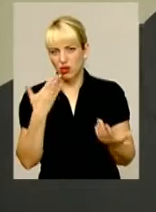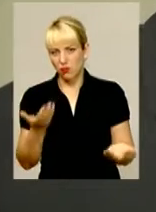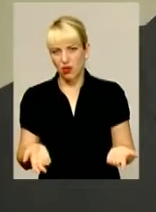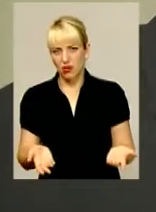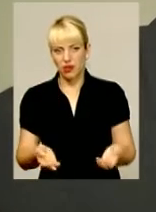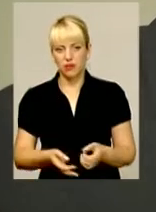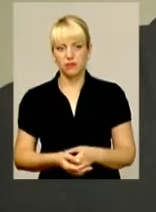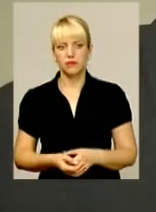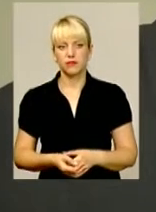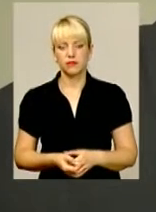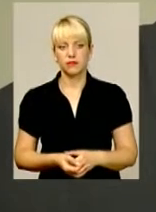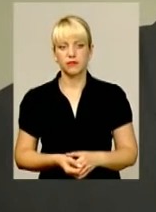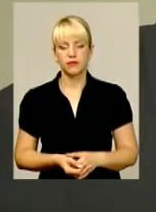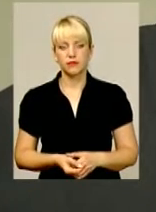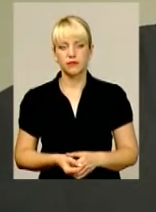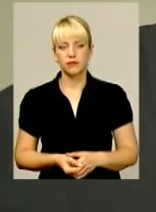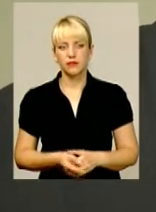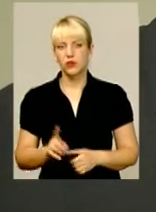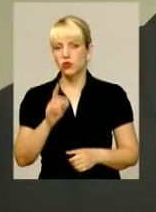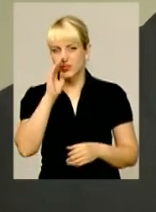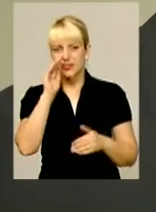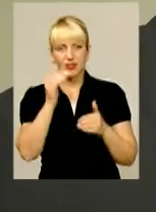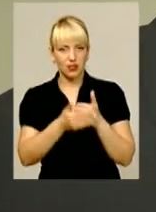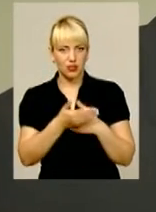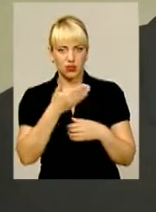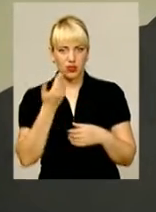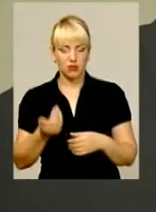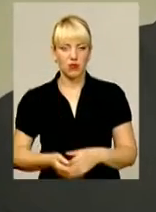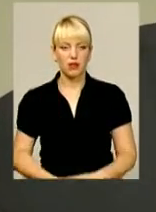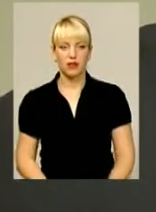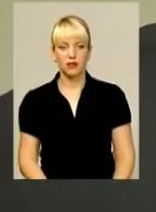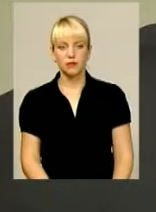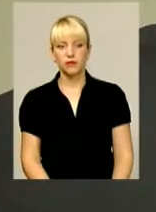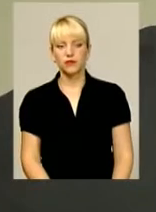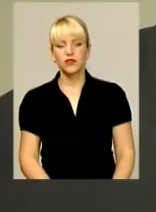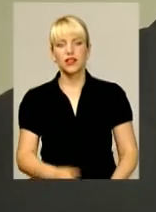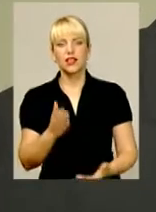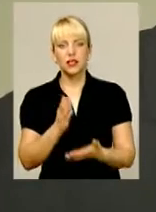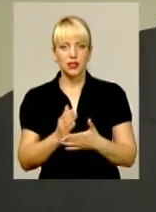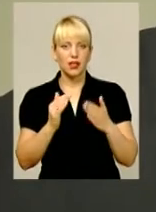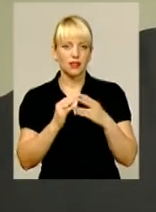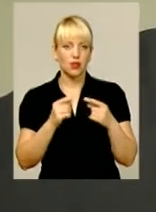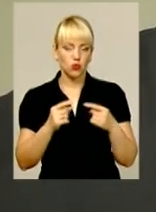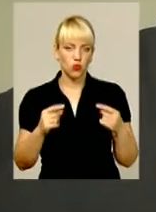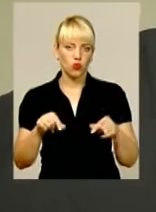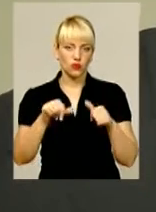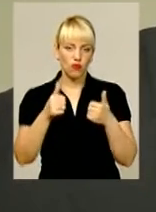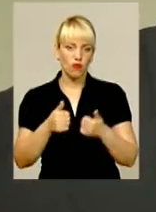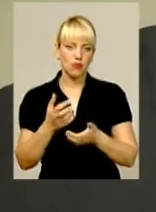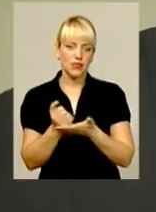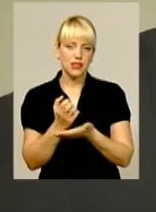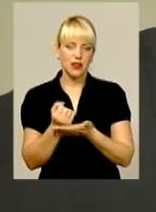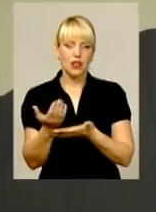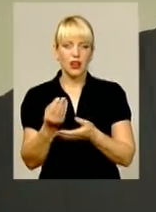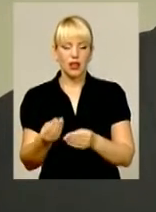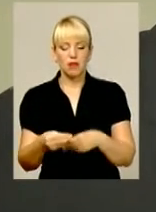скритого, скажімо так. Є якась нерухомість там оформлена, зароблена, яка там